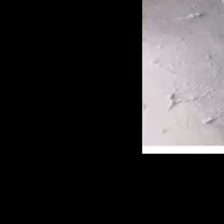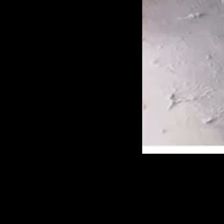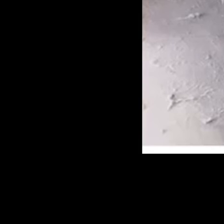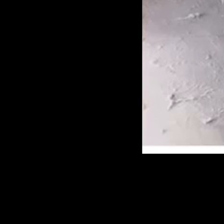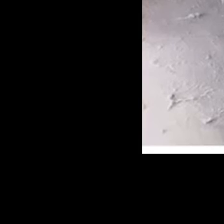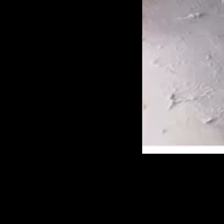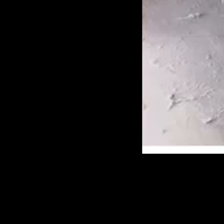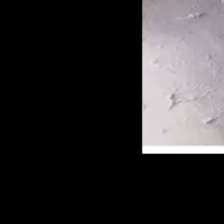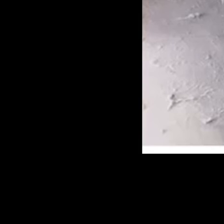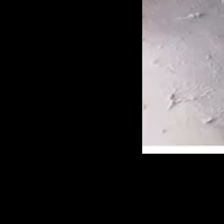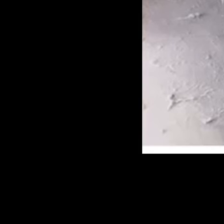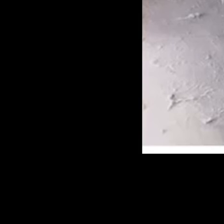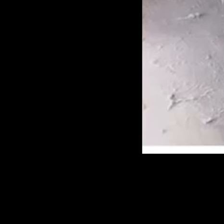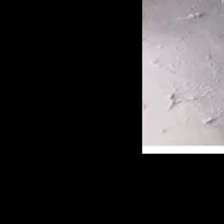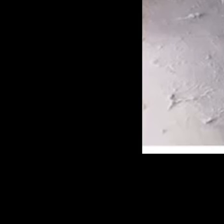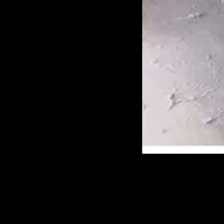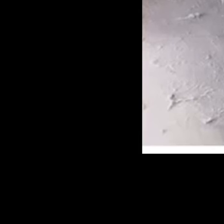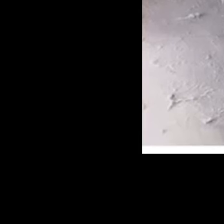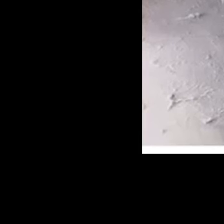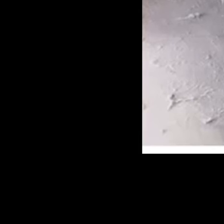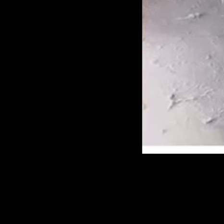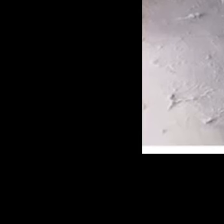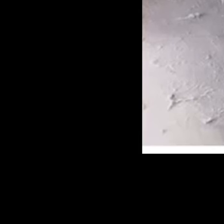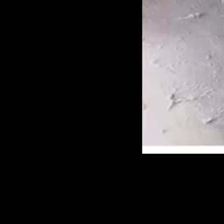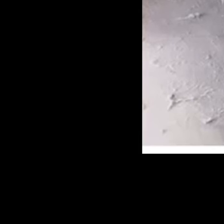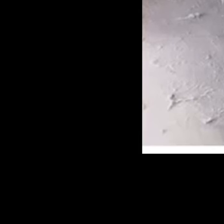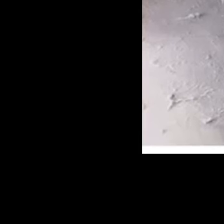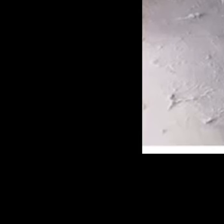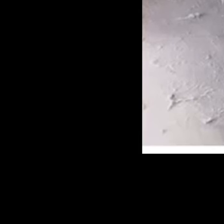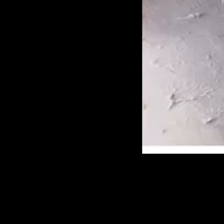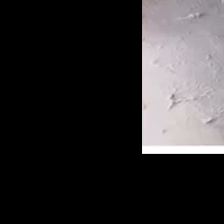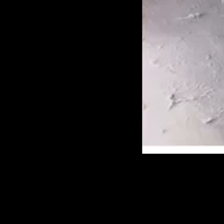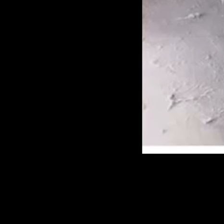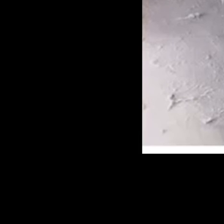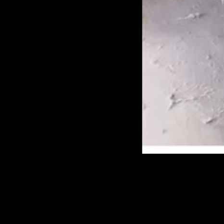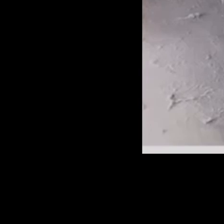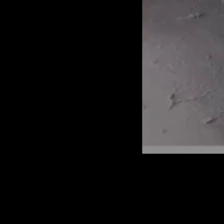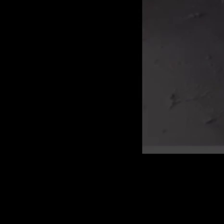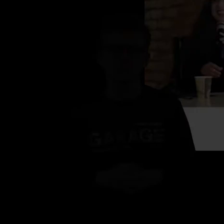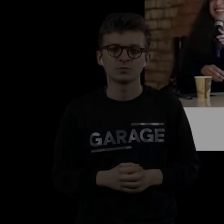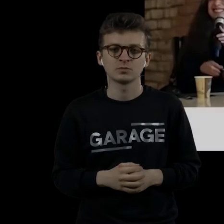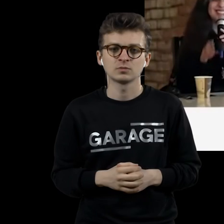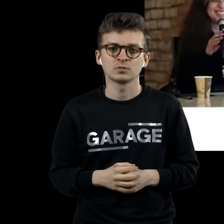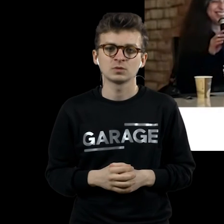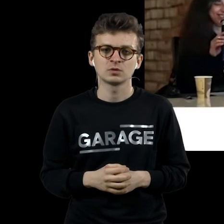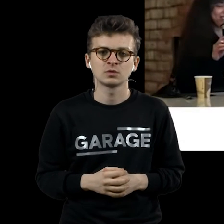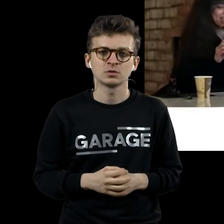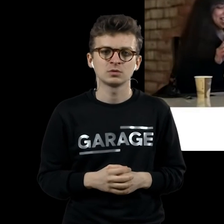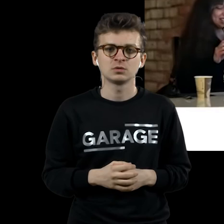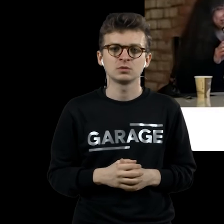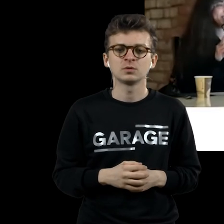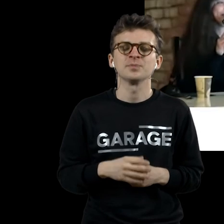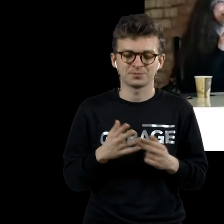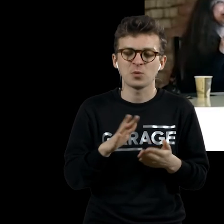поверхности. На получившейся поверхности лежат крупные комки пыли. Продолжаем.